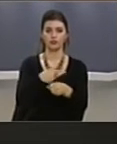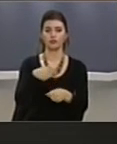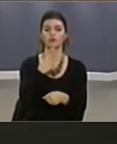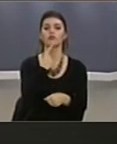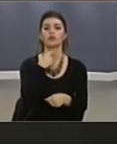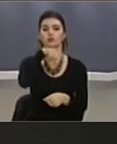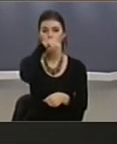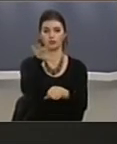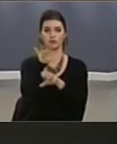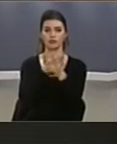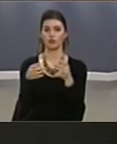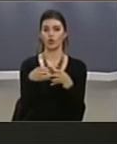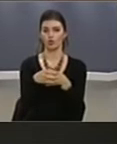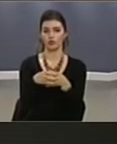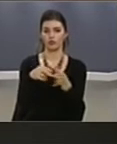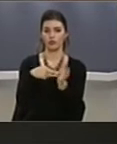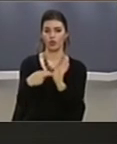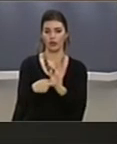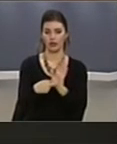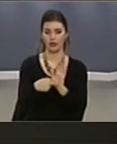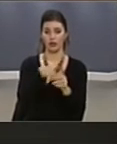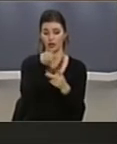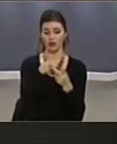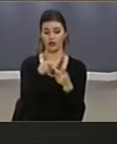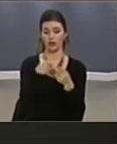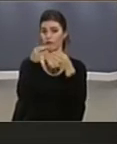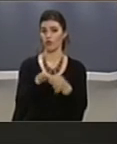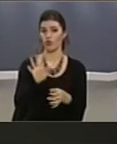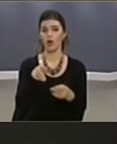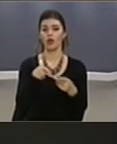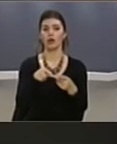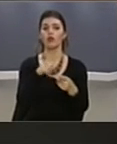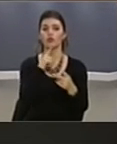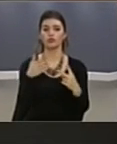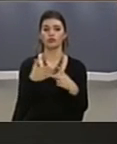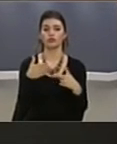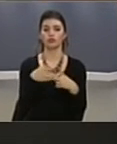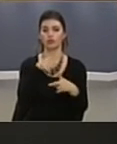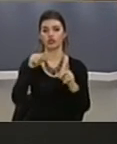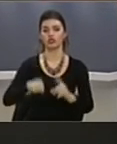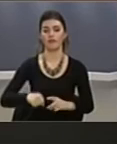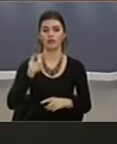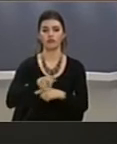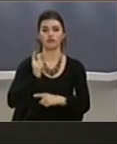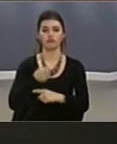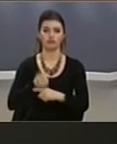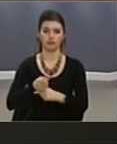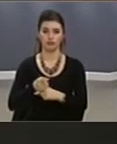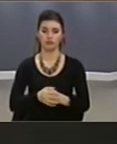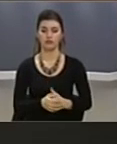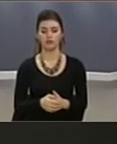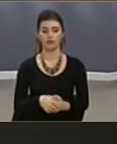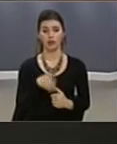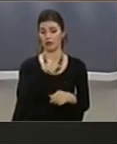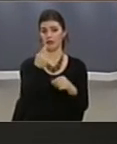dhe i preferuari i subjektit politik, ndërka që në dimensioni një formal është dyra qeveris nga ku je për në urdrat. Pra,